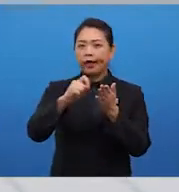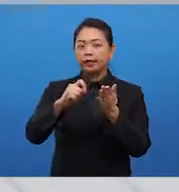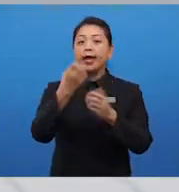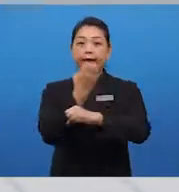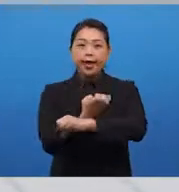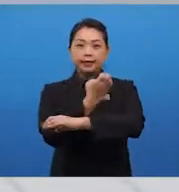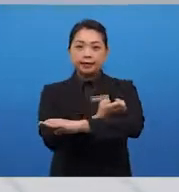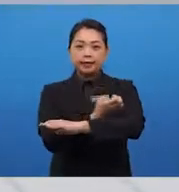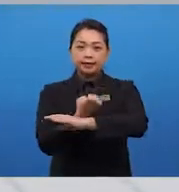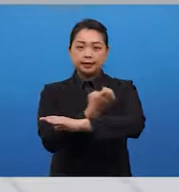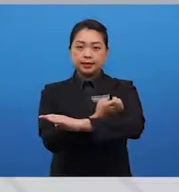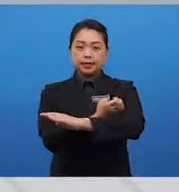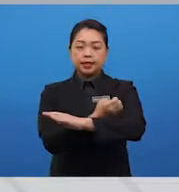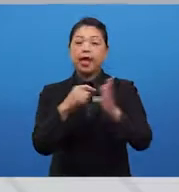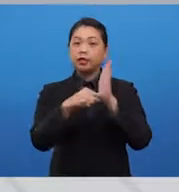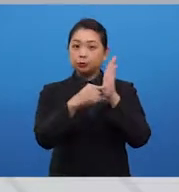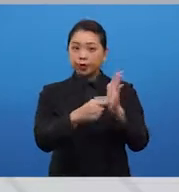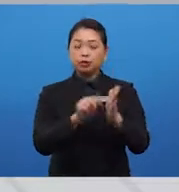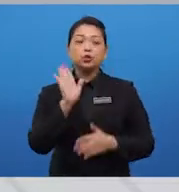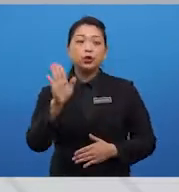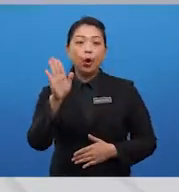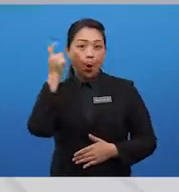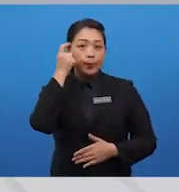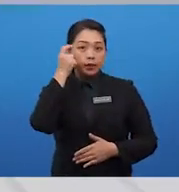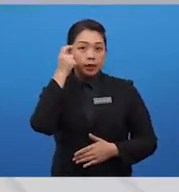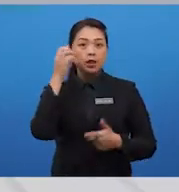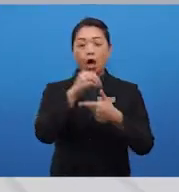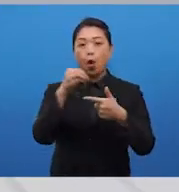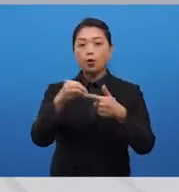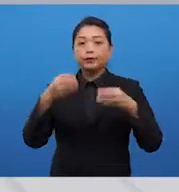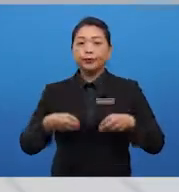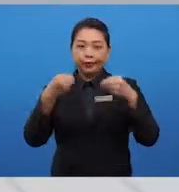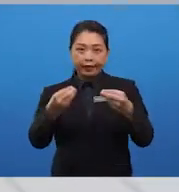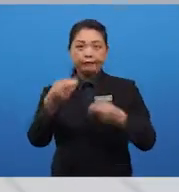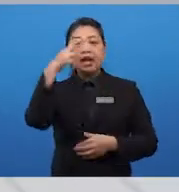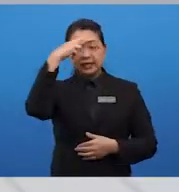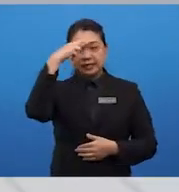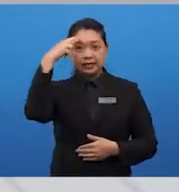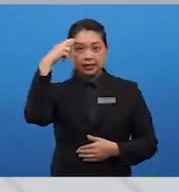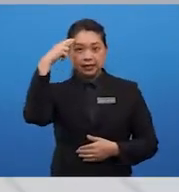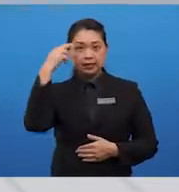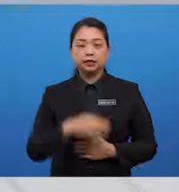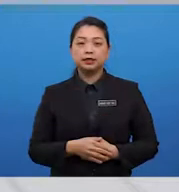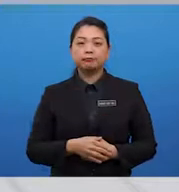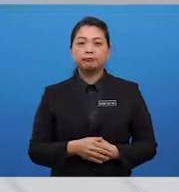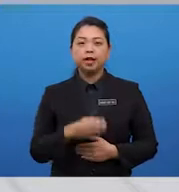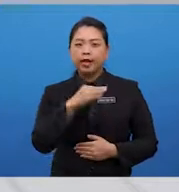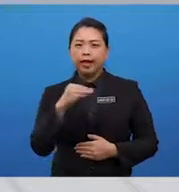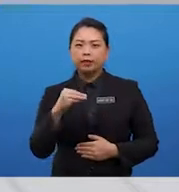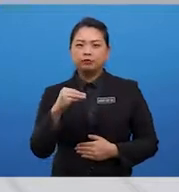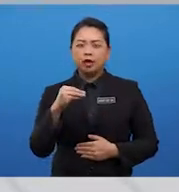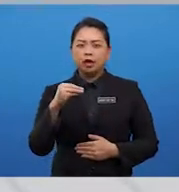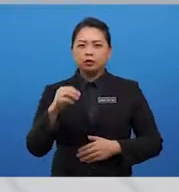expressing your opinions or to give reasons and justification